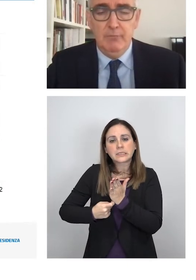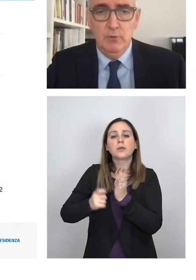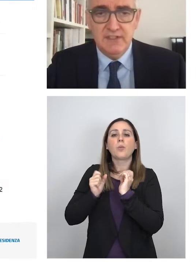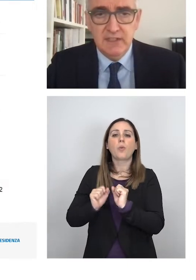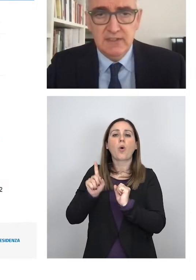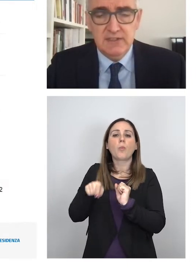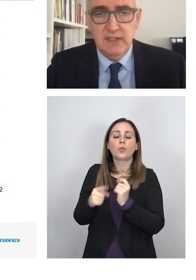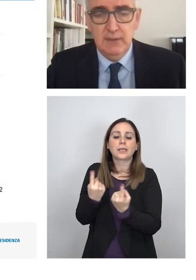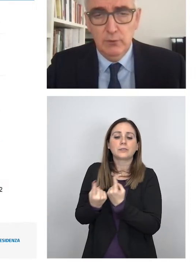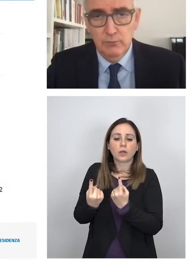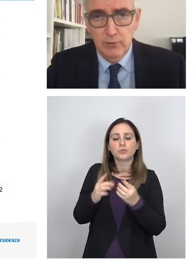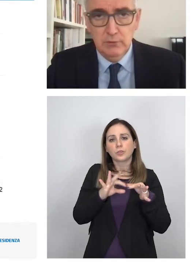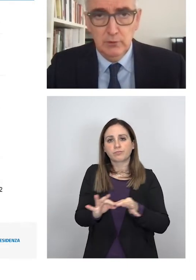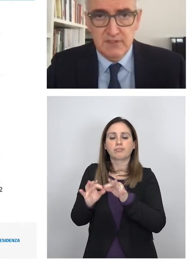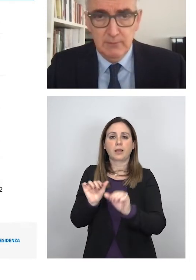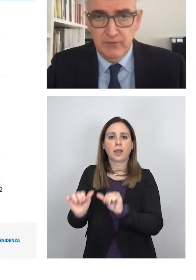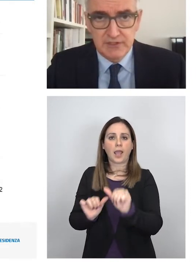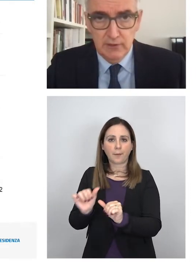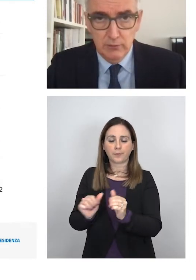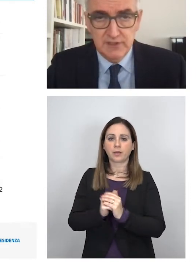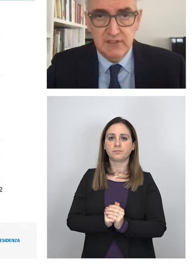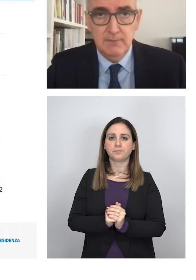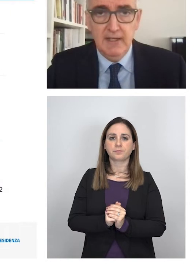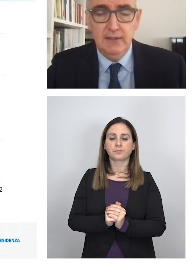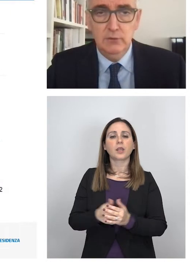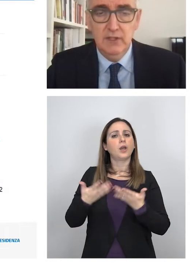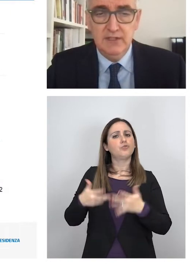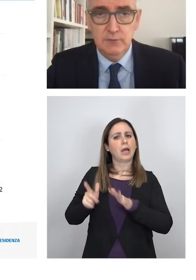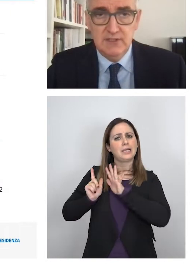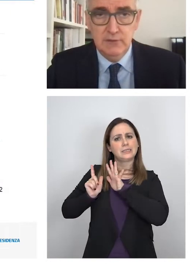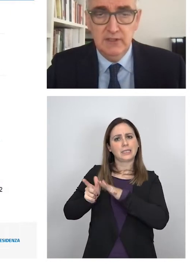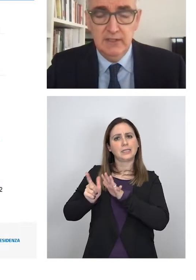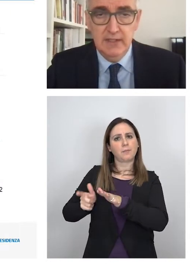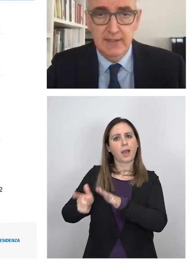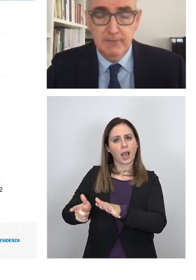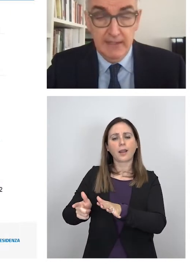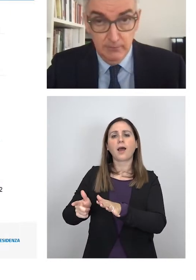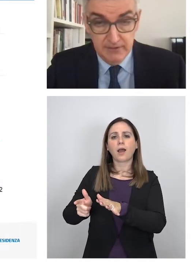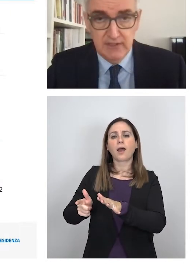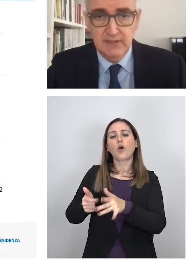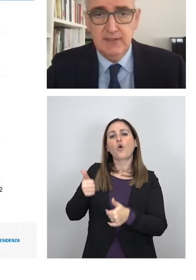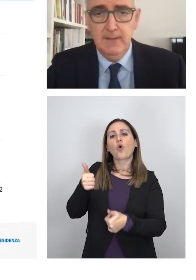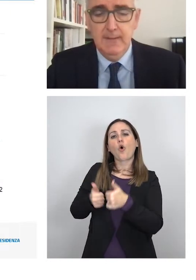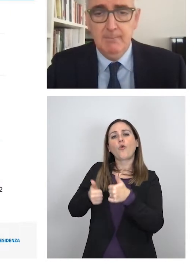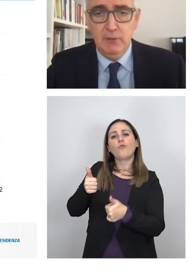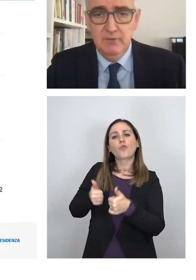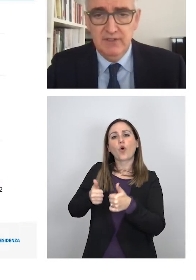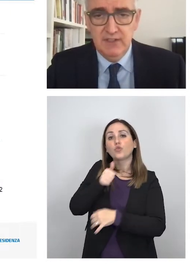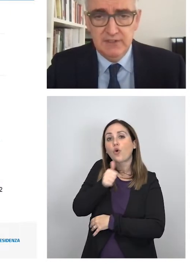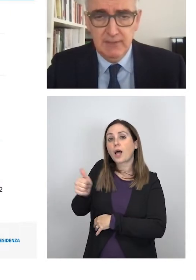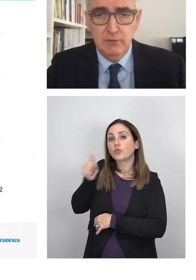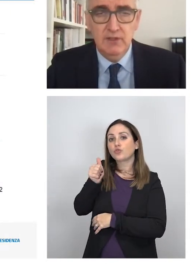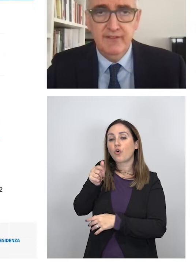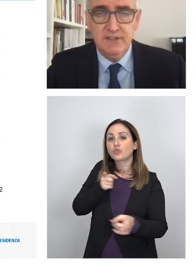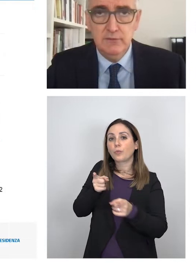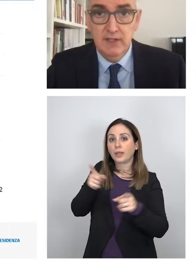una sintesi e un confronto come stiamo facendo da alcune settimane con la situazione dell'anno precedente come